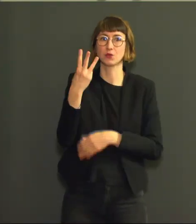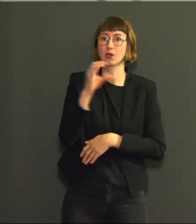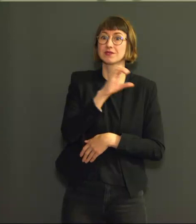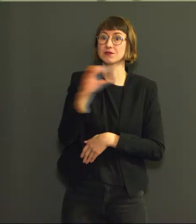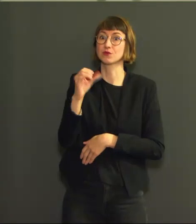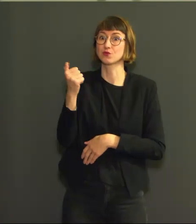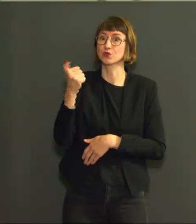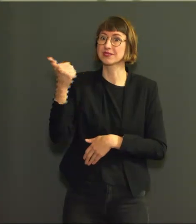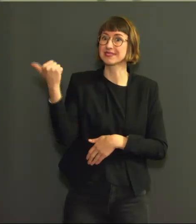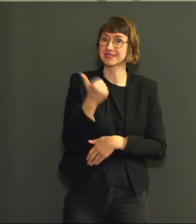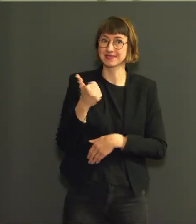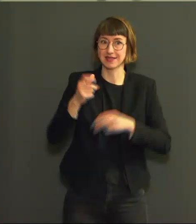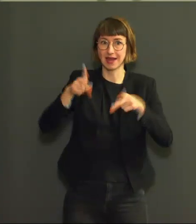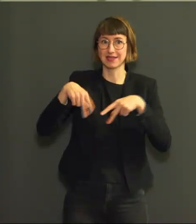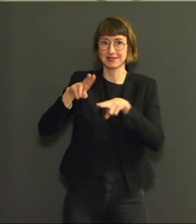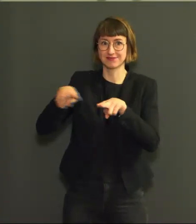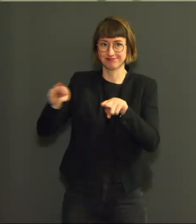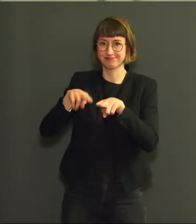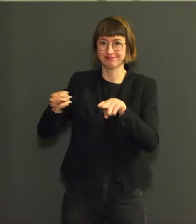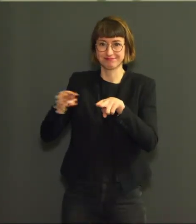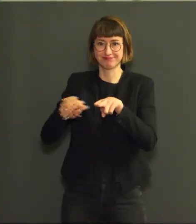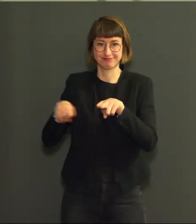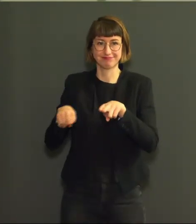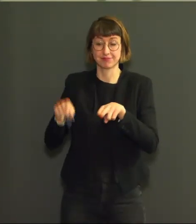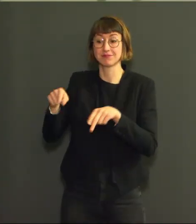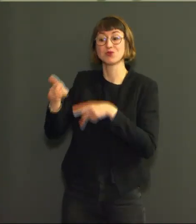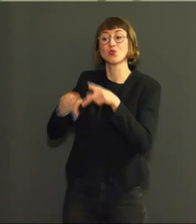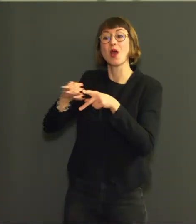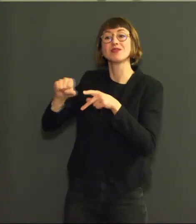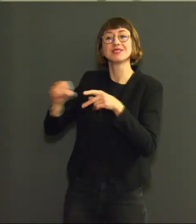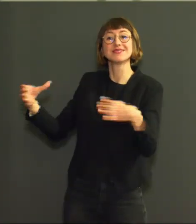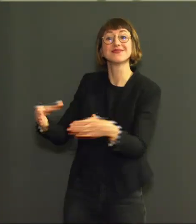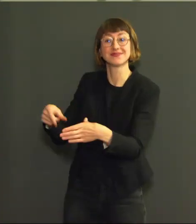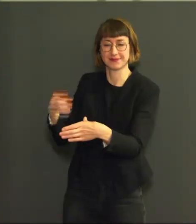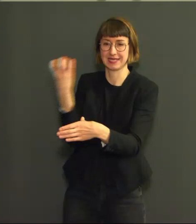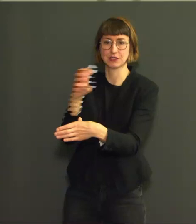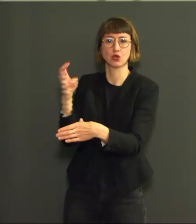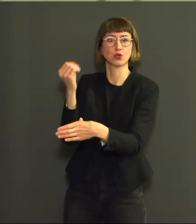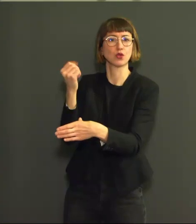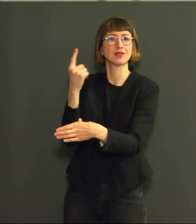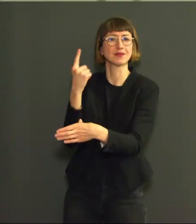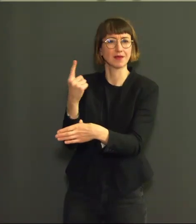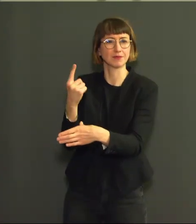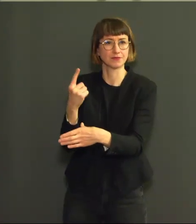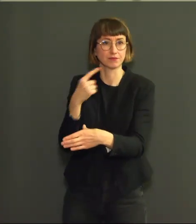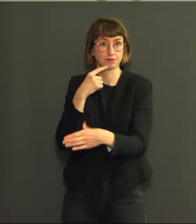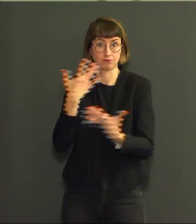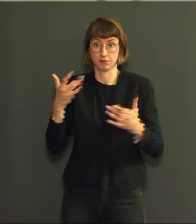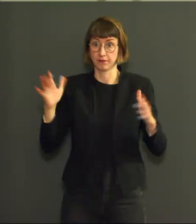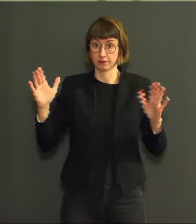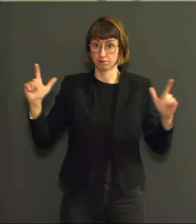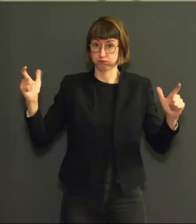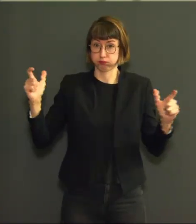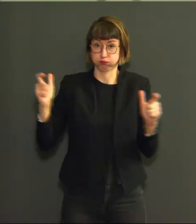le sont en soins intensifs. C'est pour l'hospitalisation totale 17% de moins, pour les soins intensifs 13% de moins